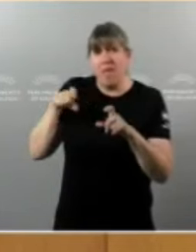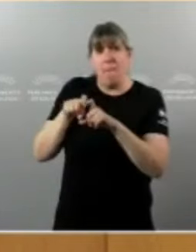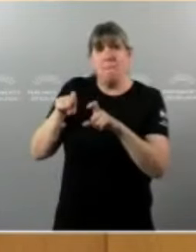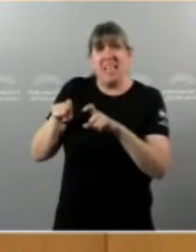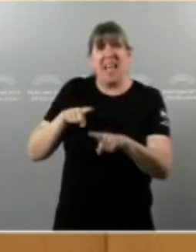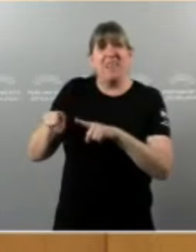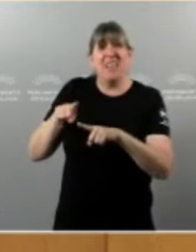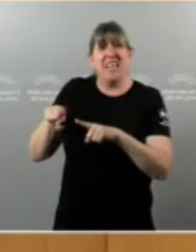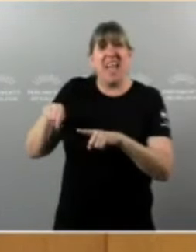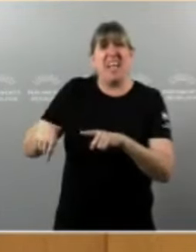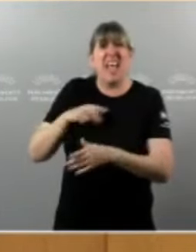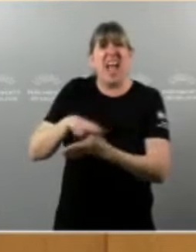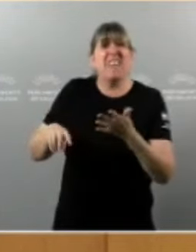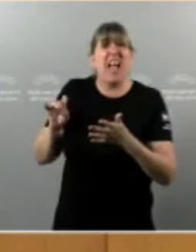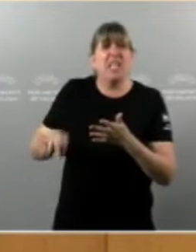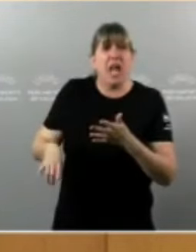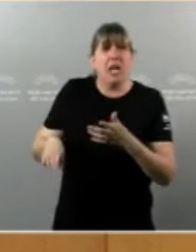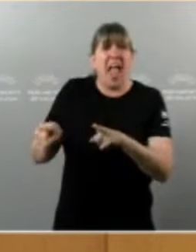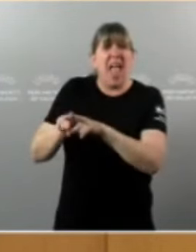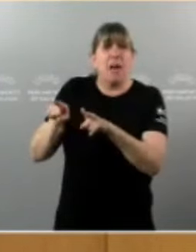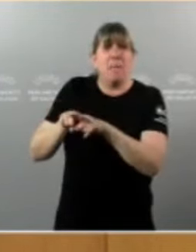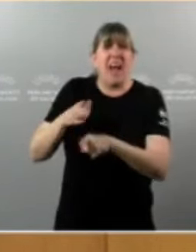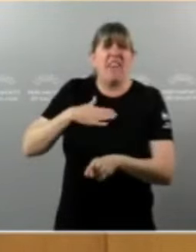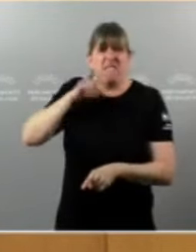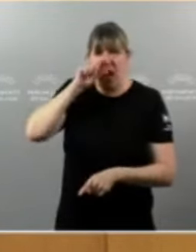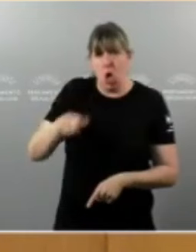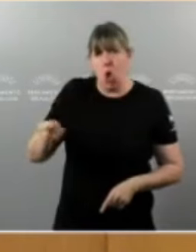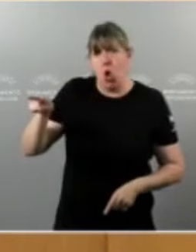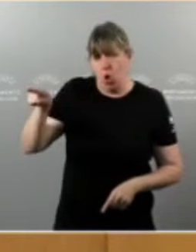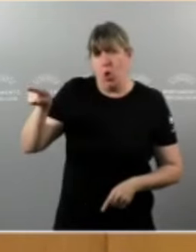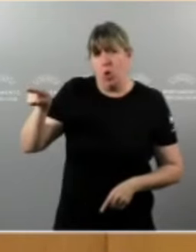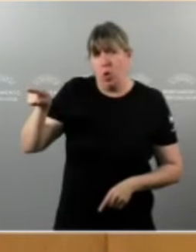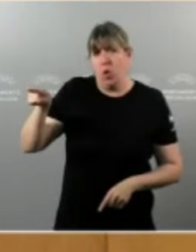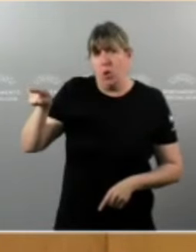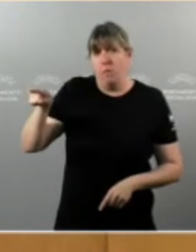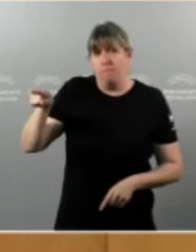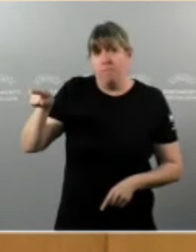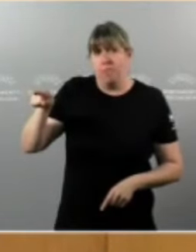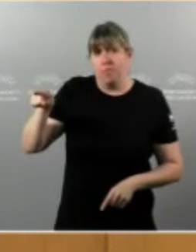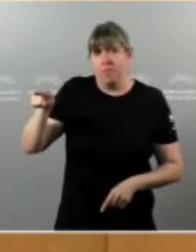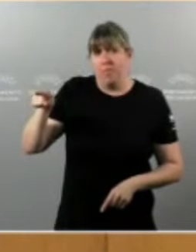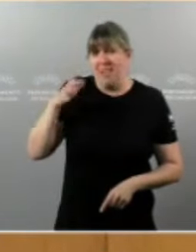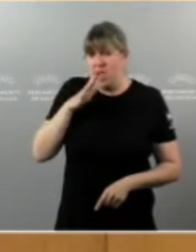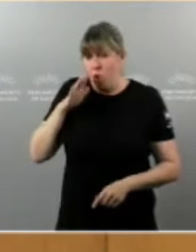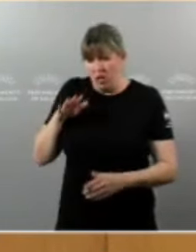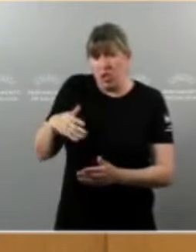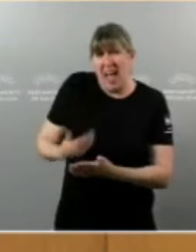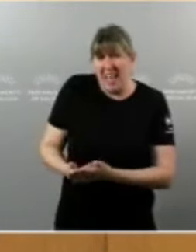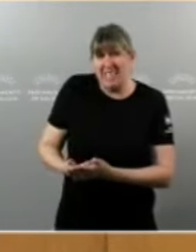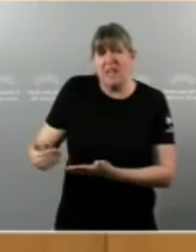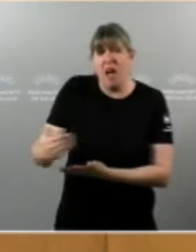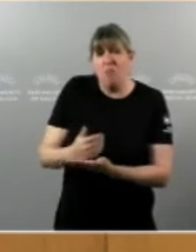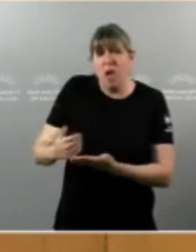dirixe en Galiza a irmá do señor Feijó, a mesma empresa que no último quinquenio se levou 1